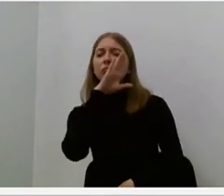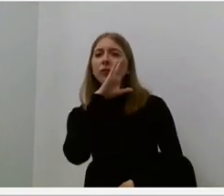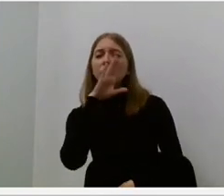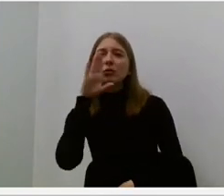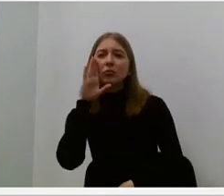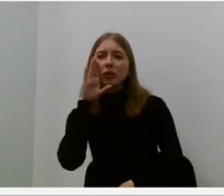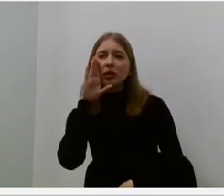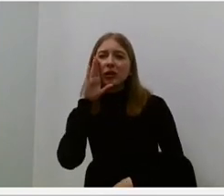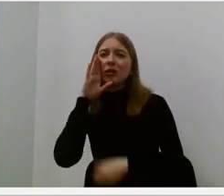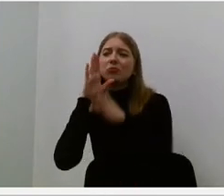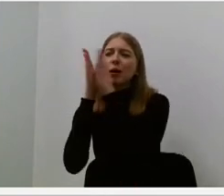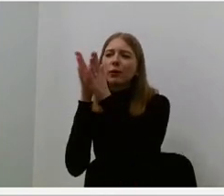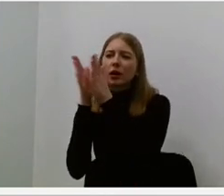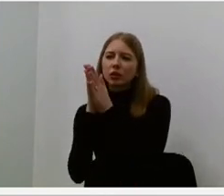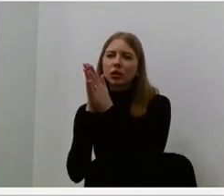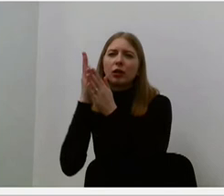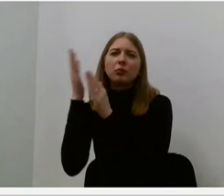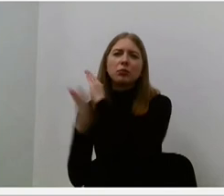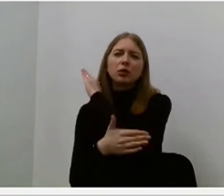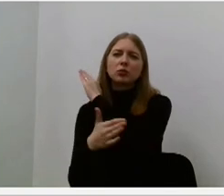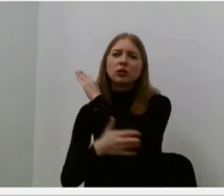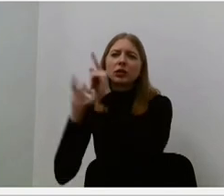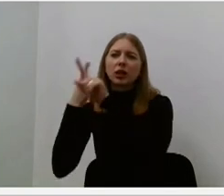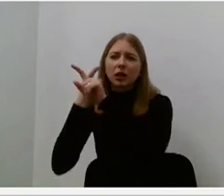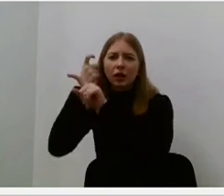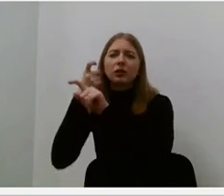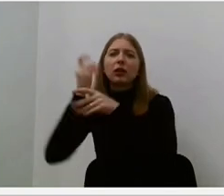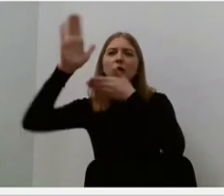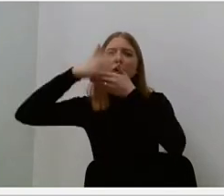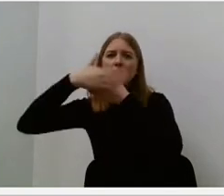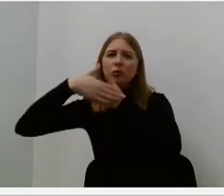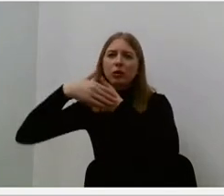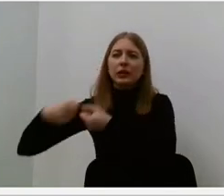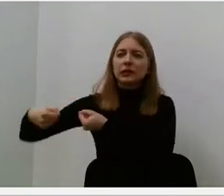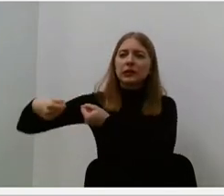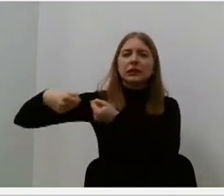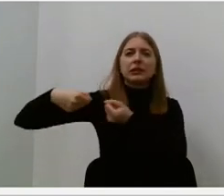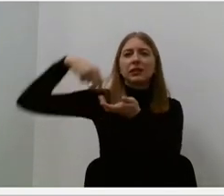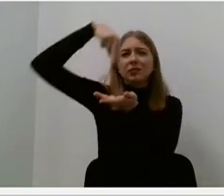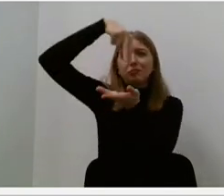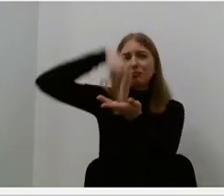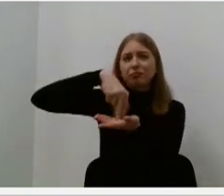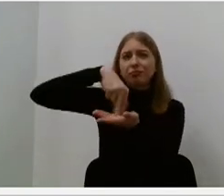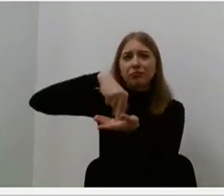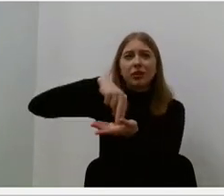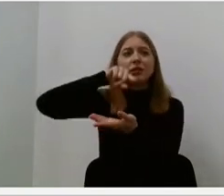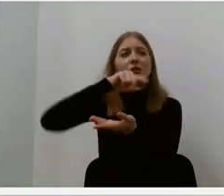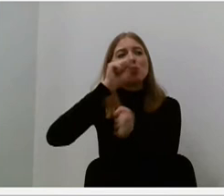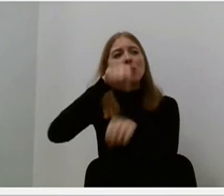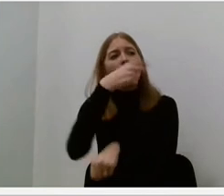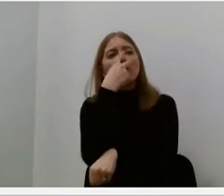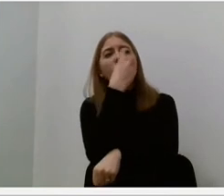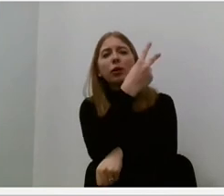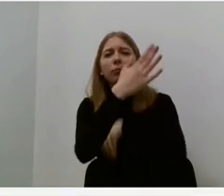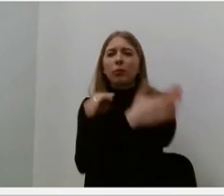pakeltų iš lovos ir pastatytų ant durus lenkščio į gatvę, kad jį matytų, paskutinį kartą pamatytų,